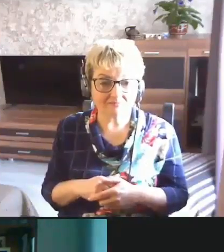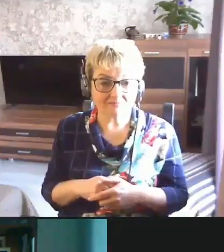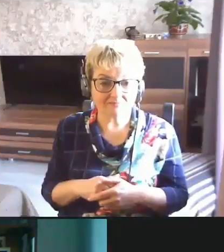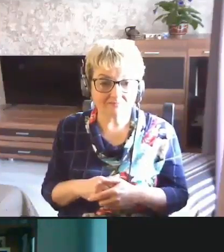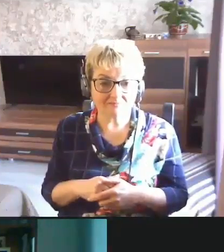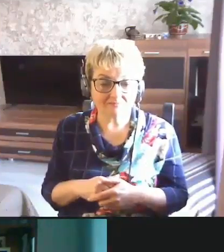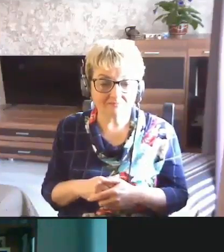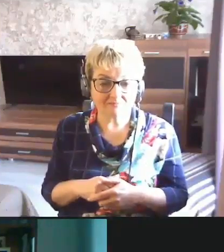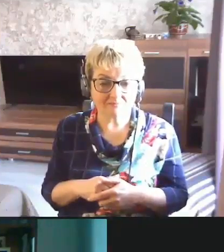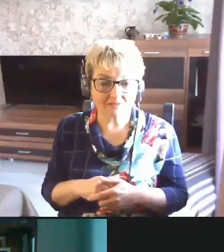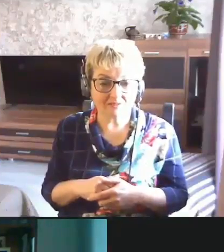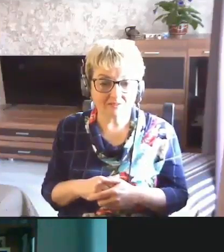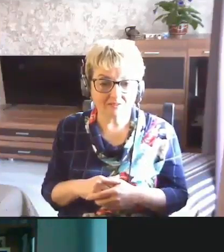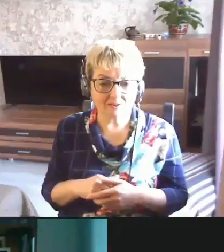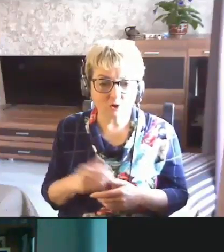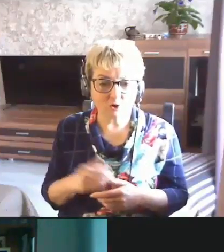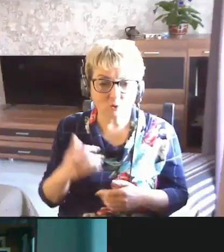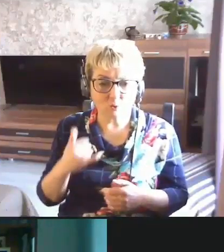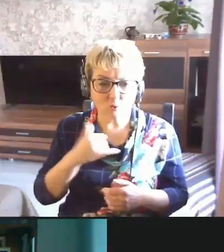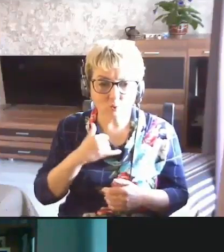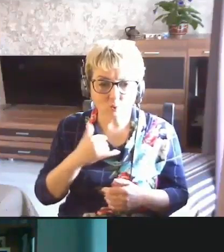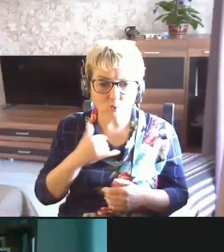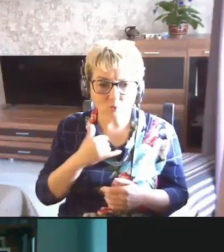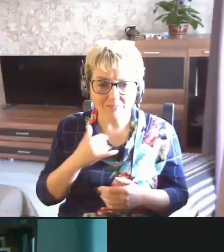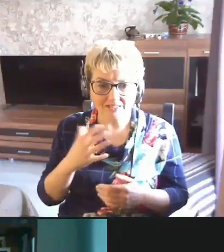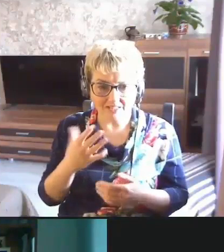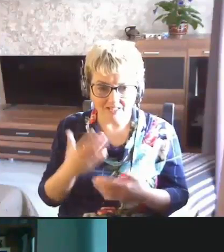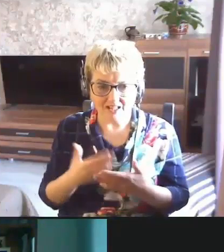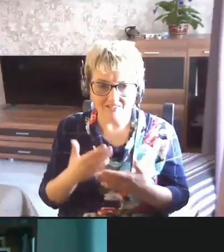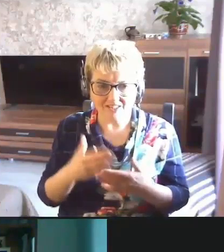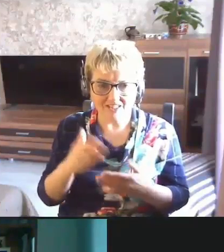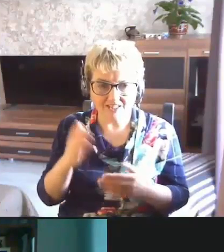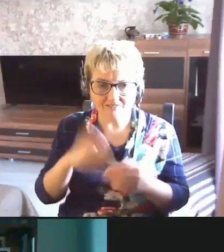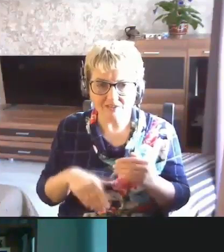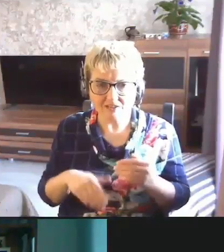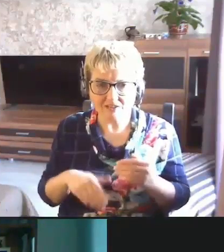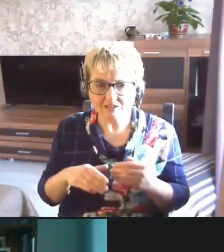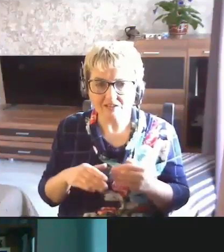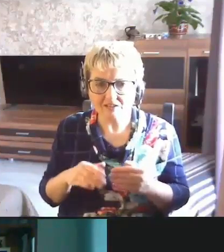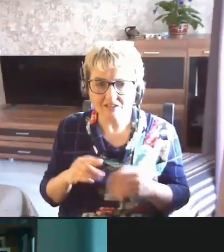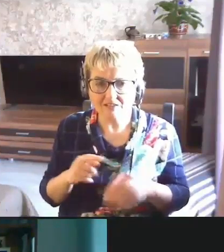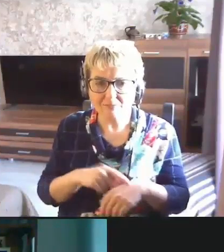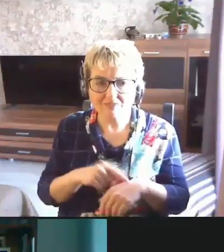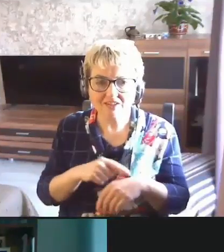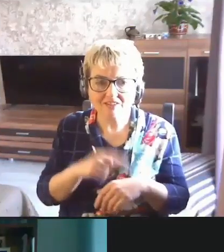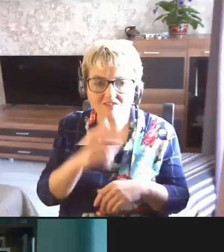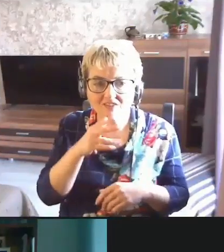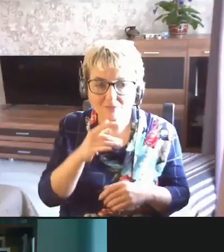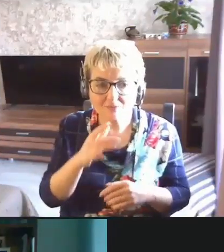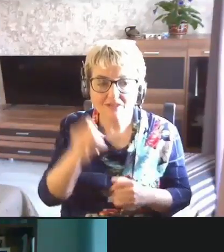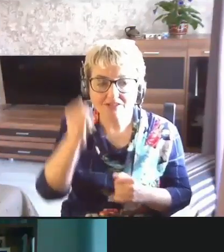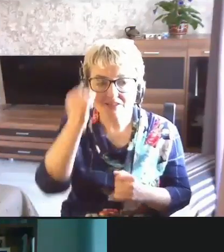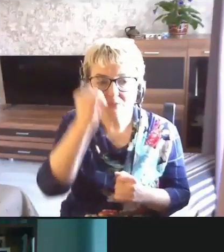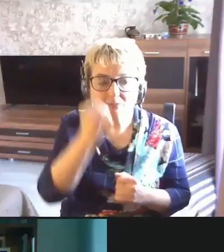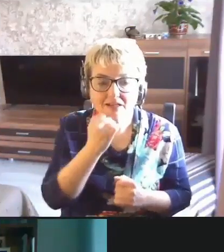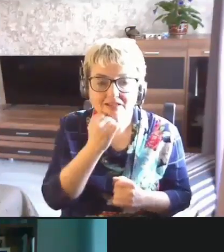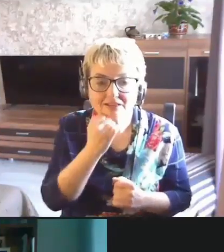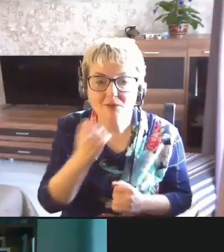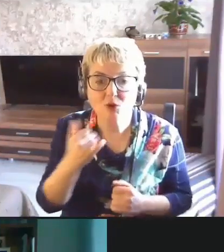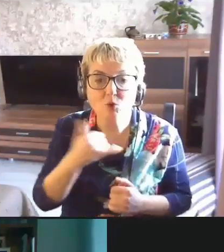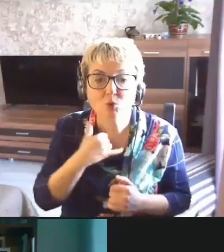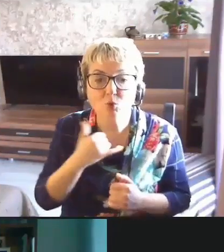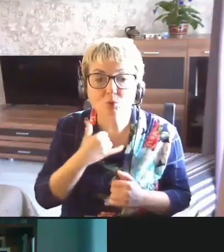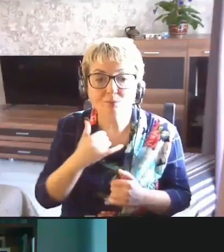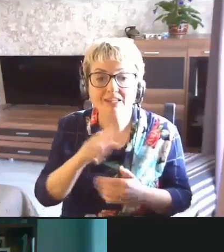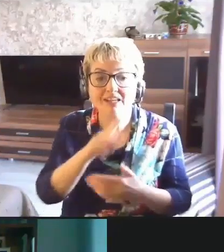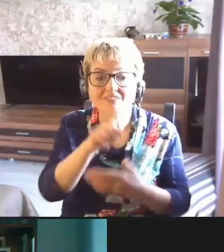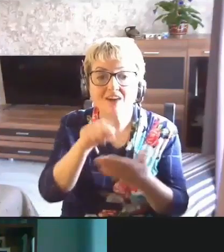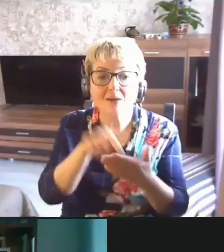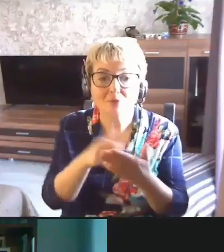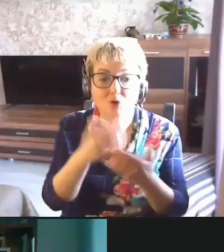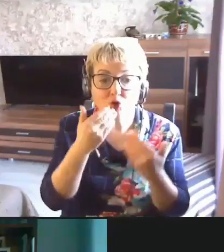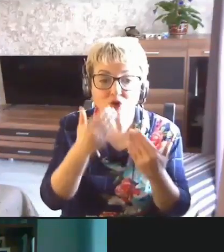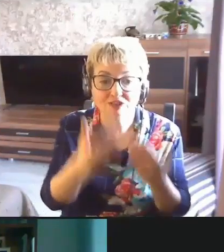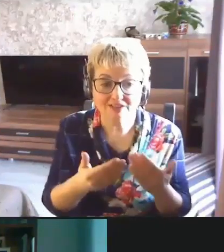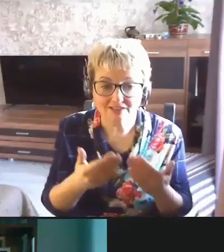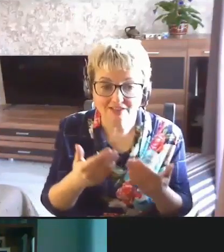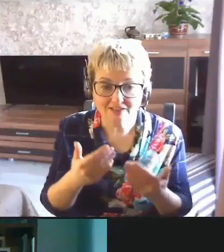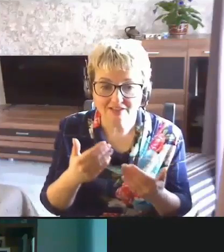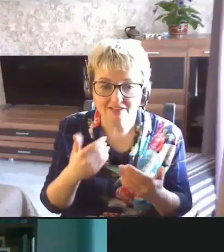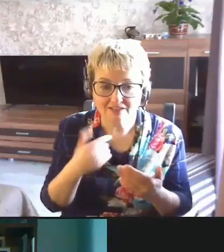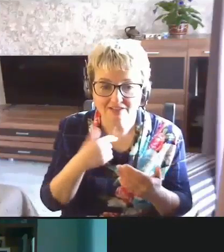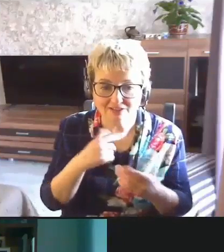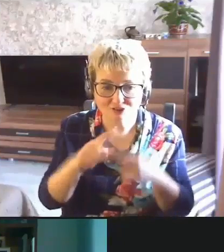и все. У меня наверное все. Спасибо. У меня вопрос. Я думаю, через переводчика.